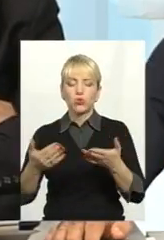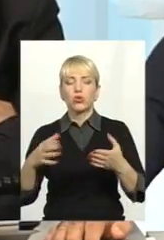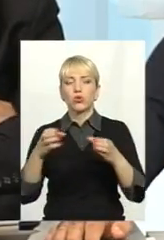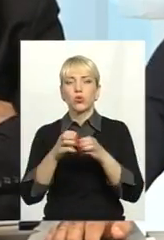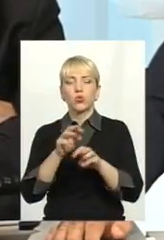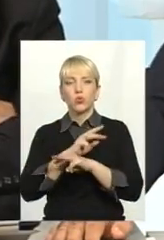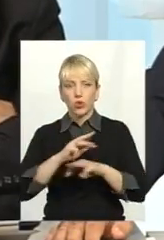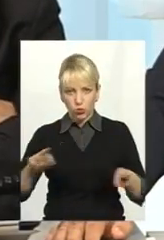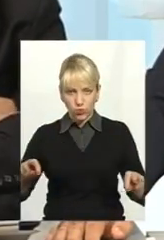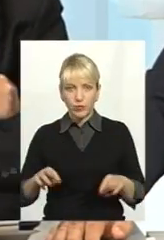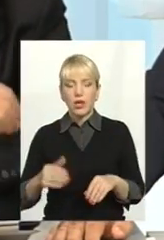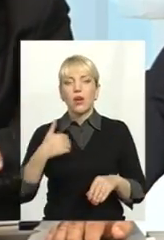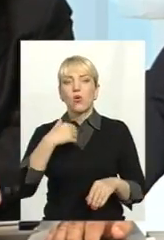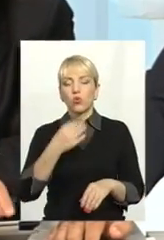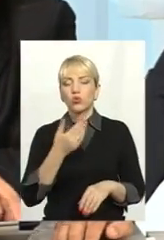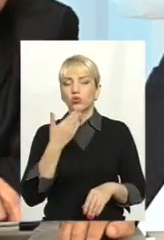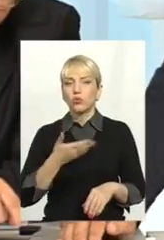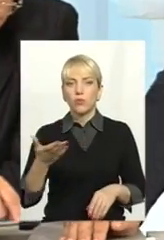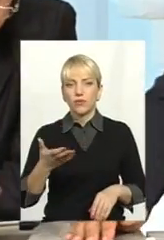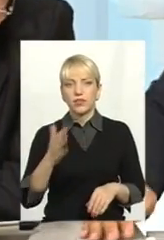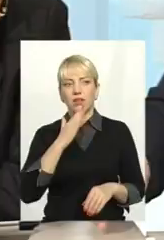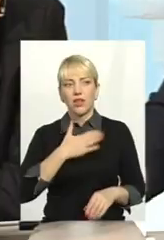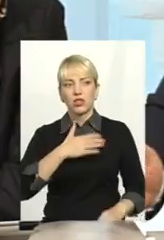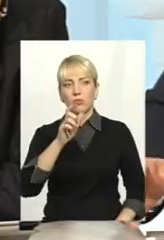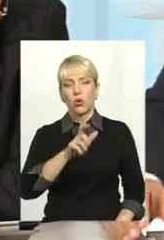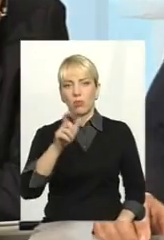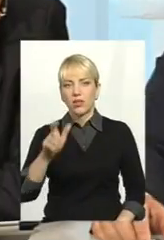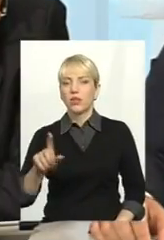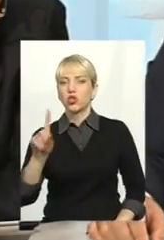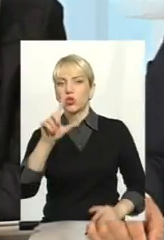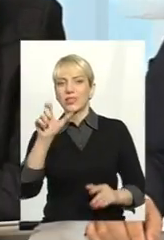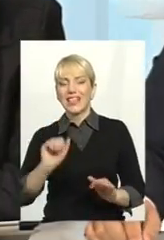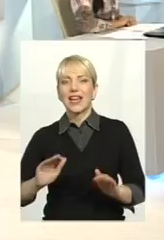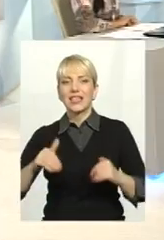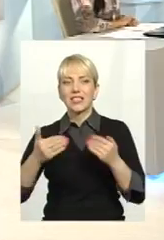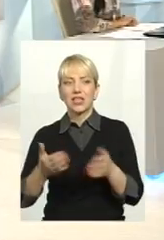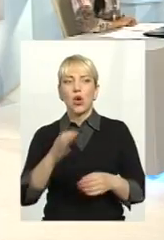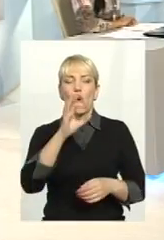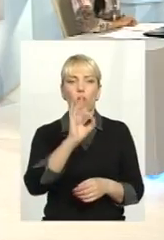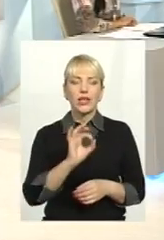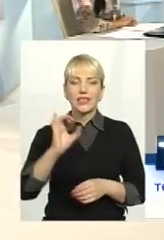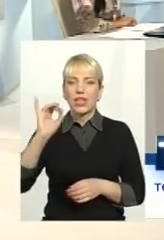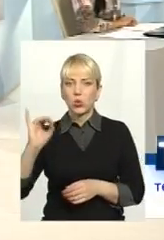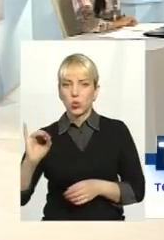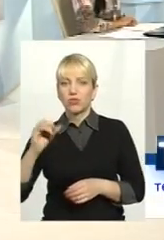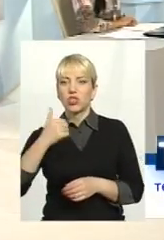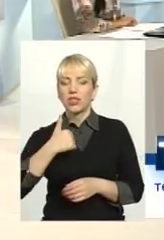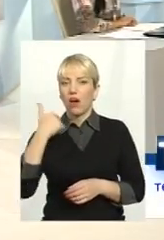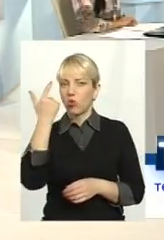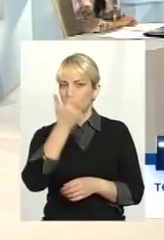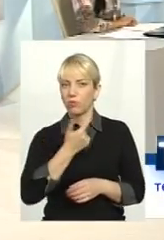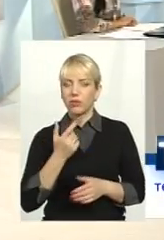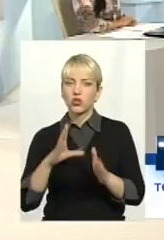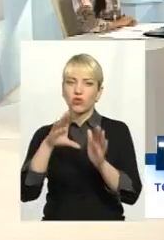доповісти нашим громадянам, з ініціативи Осьєю Юрійовича. І я особисто вніс